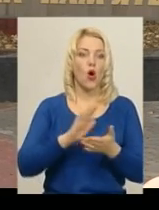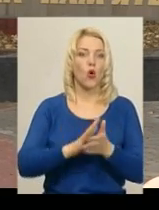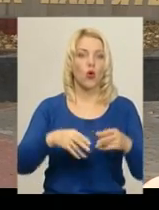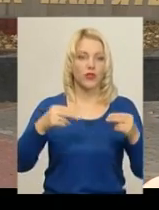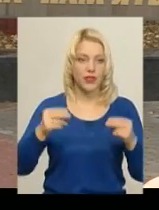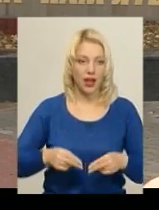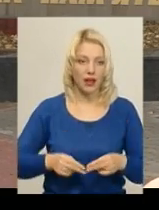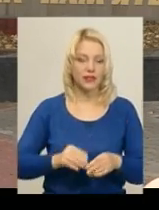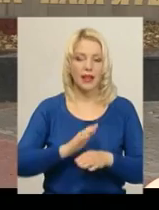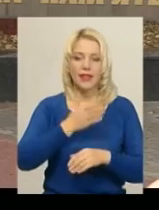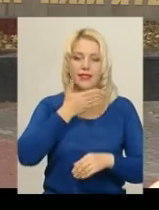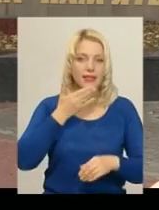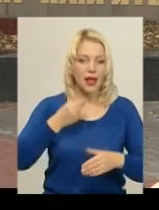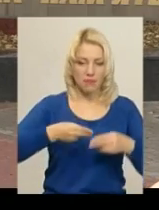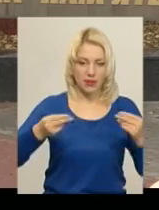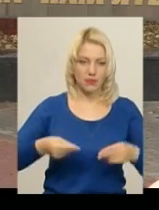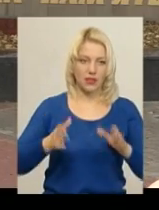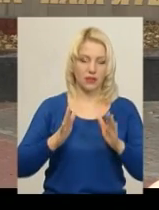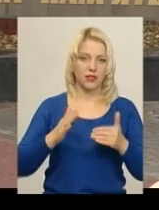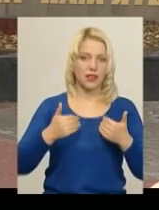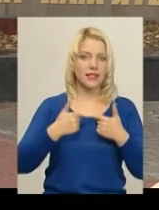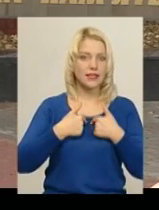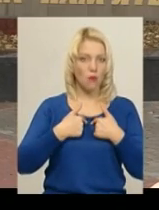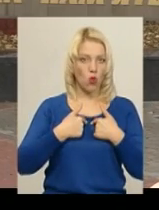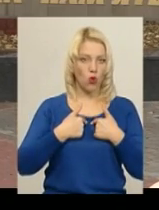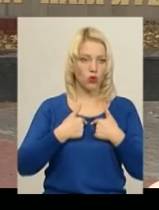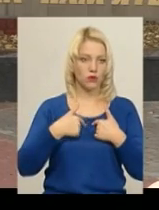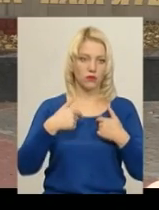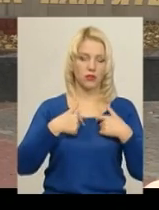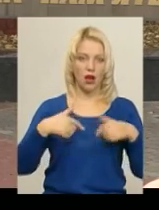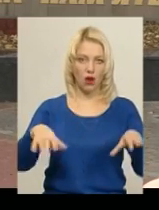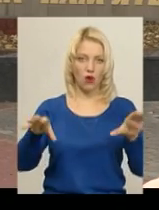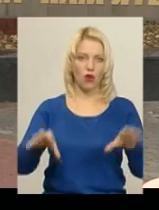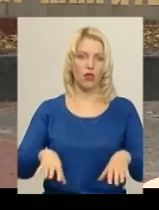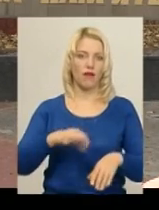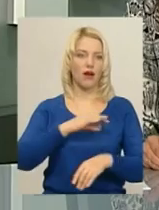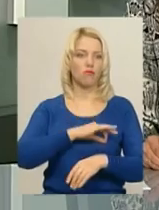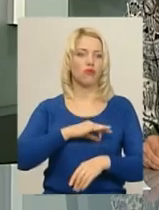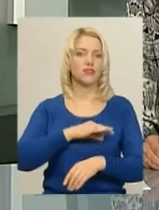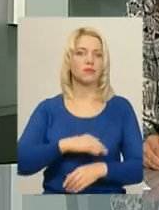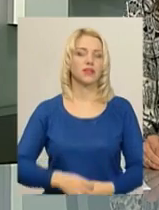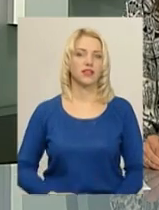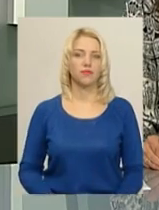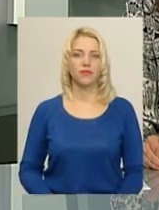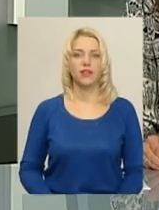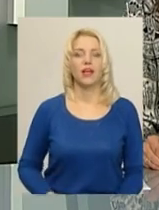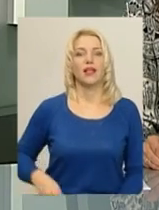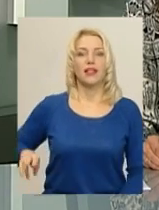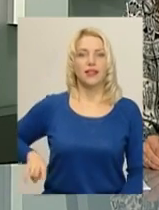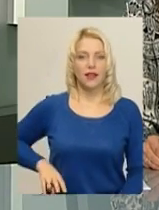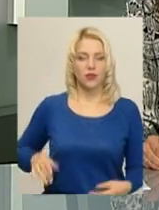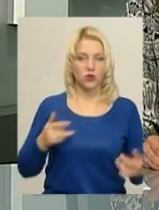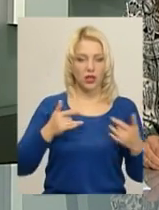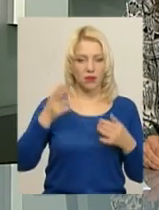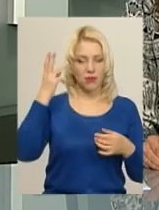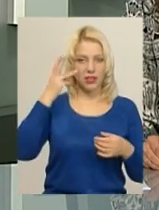не підписали контракт тільки зі мною. Я – голова профспілки. Директор театру